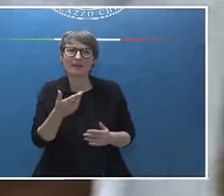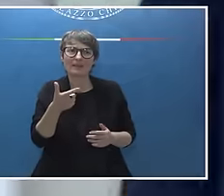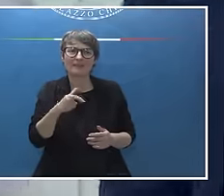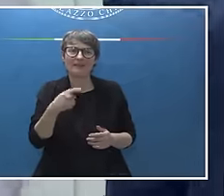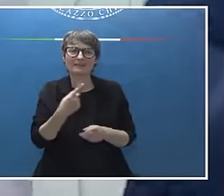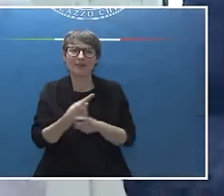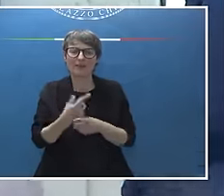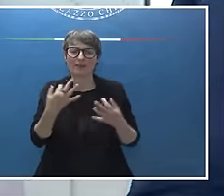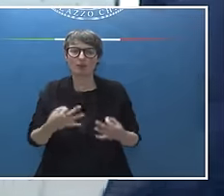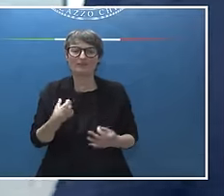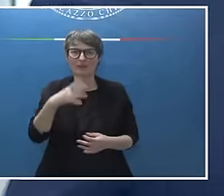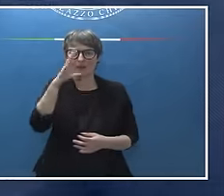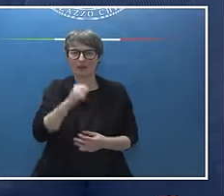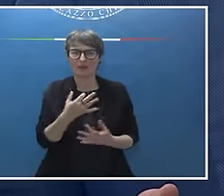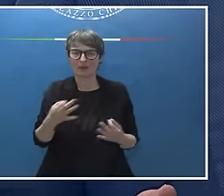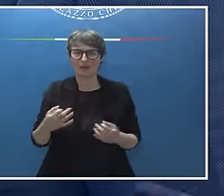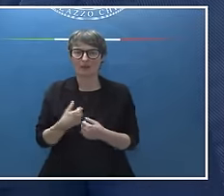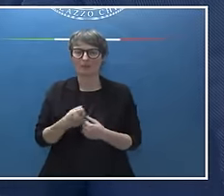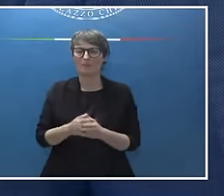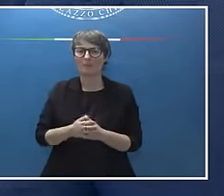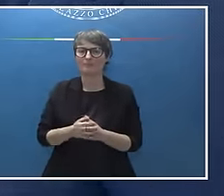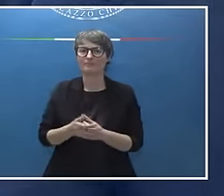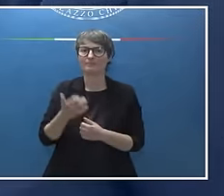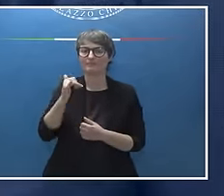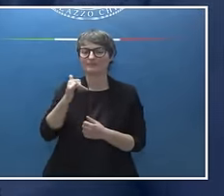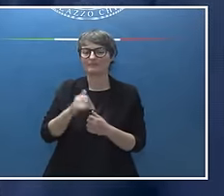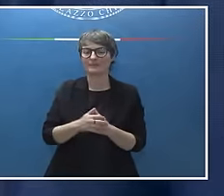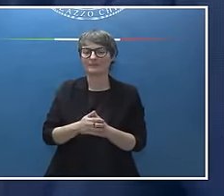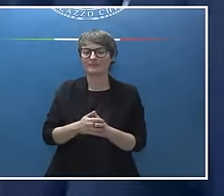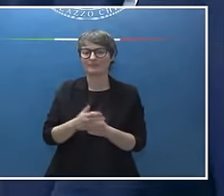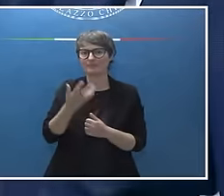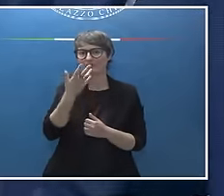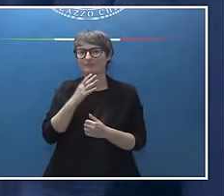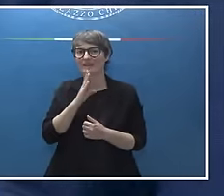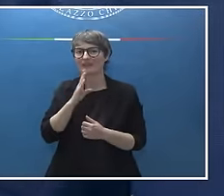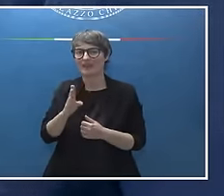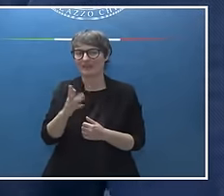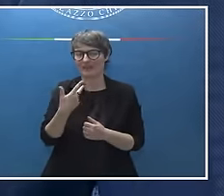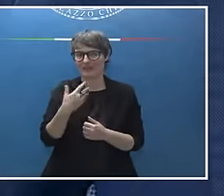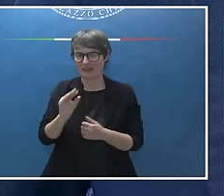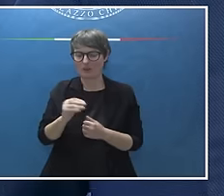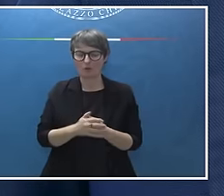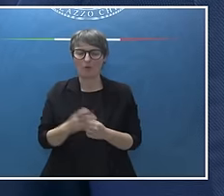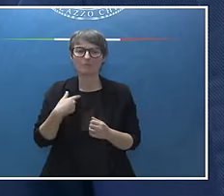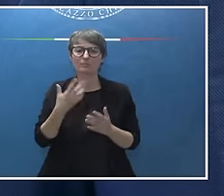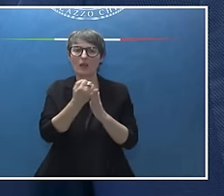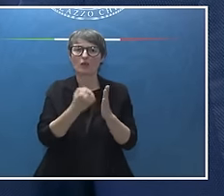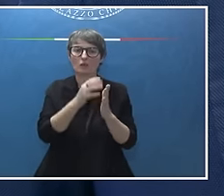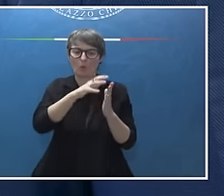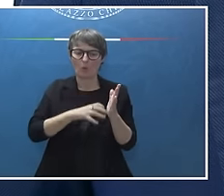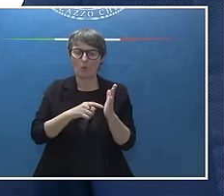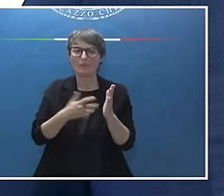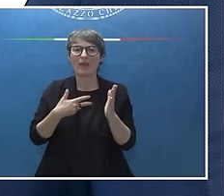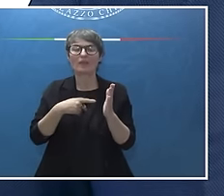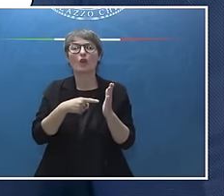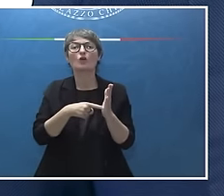sì. Le dicevo, per andare direttamente alle domande. Il documento finale del G7 include un riferimento al rischio di